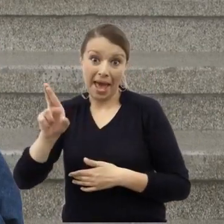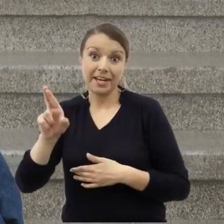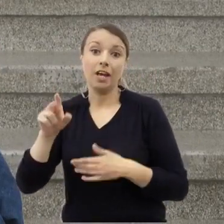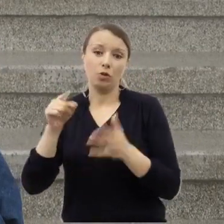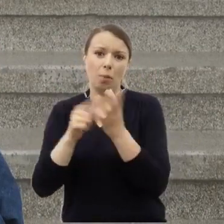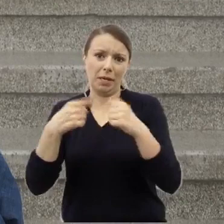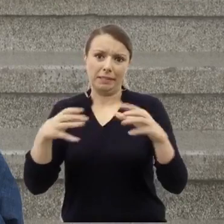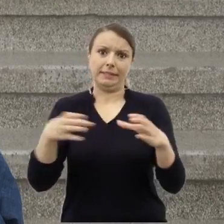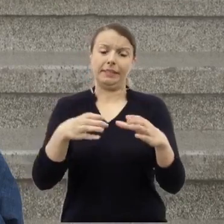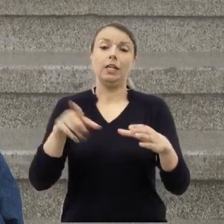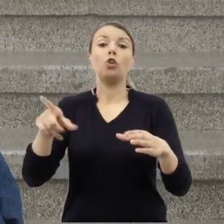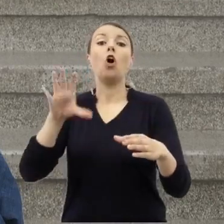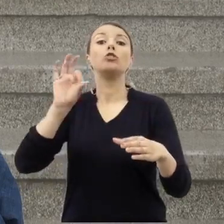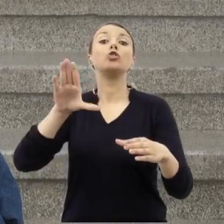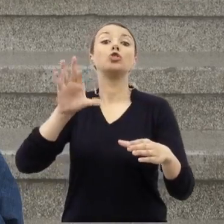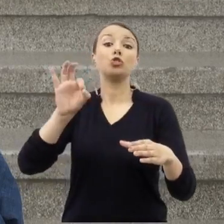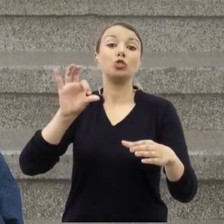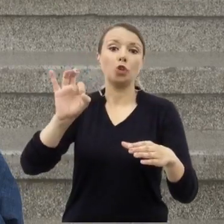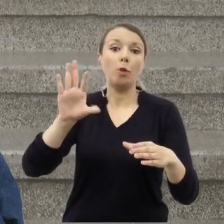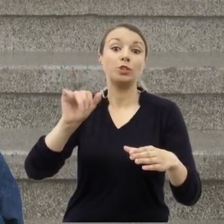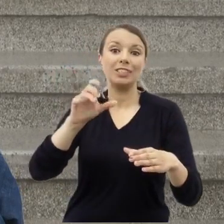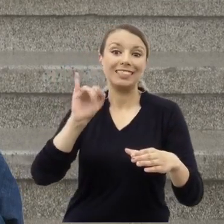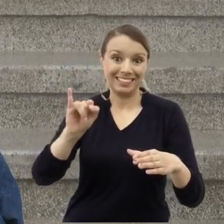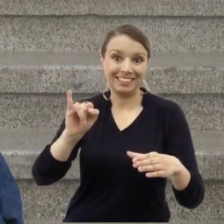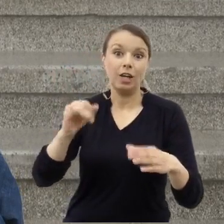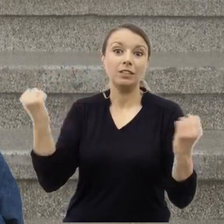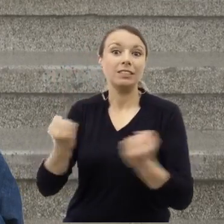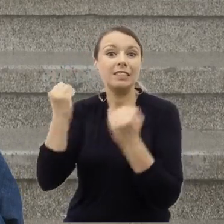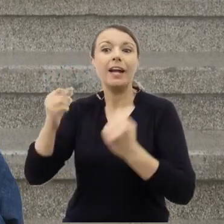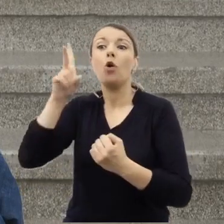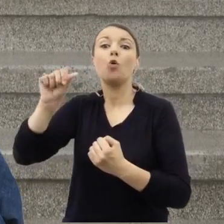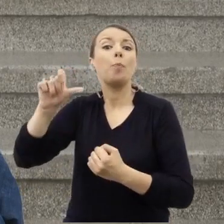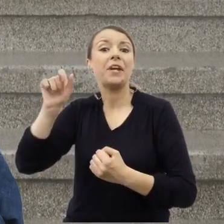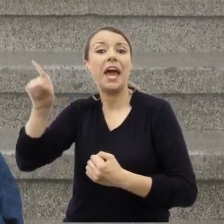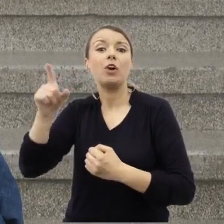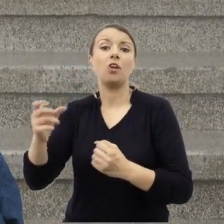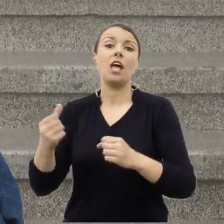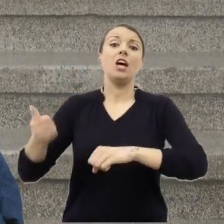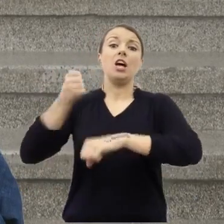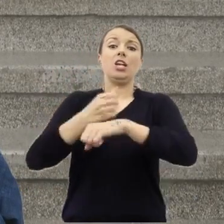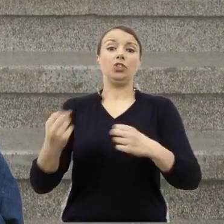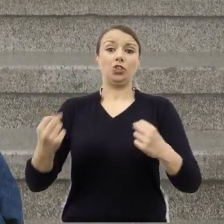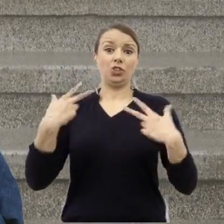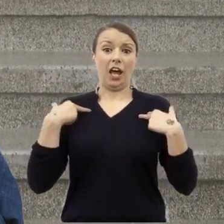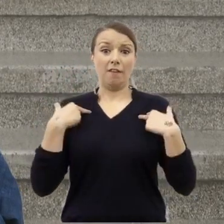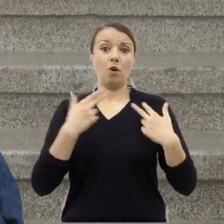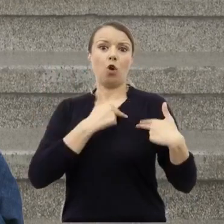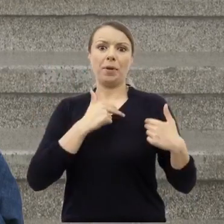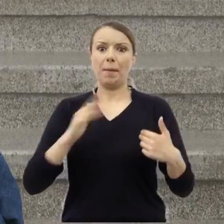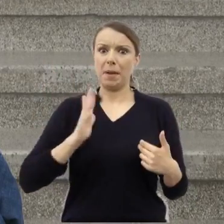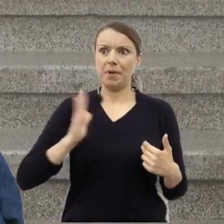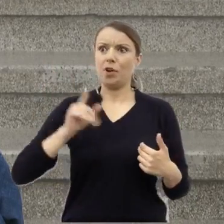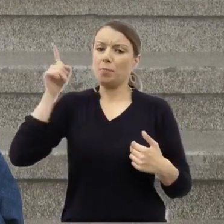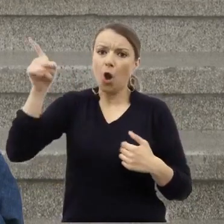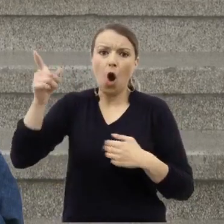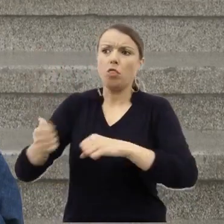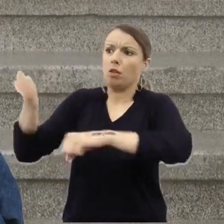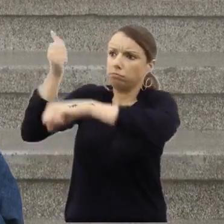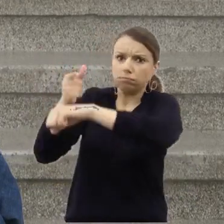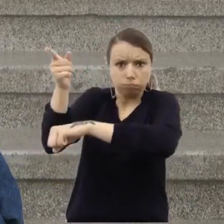usiłował skłonić KUPR-e, czyli właśnie szefa Komitetu Bezpieczeństwa do przejęcia dowodzenia.